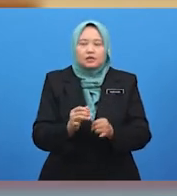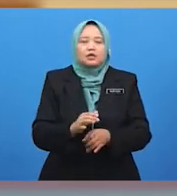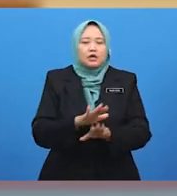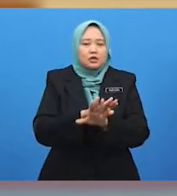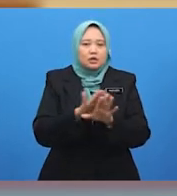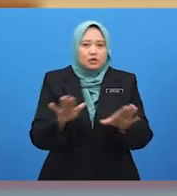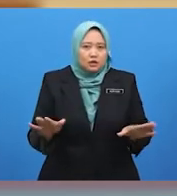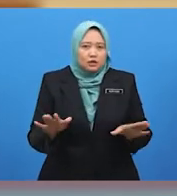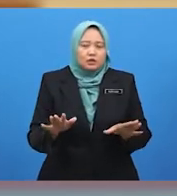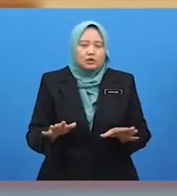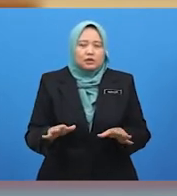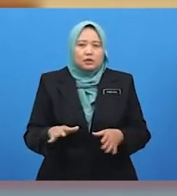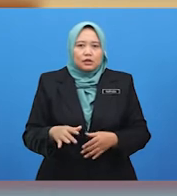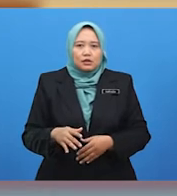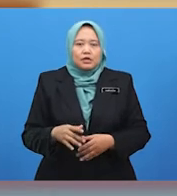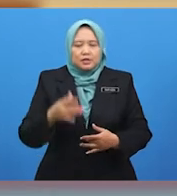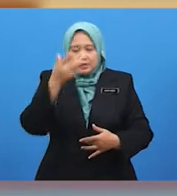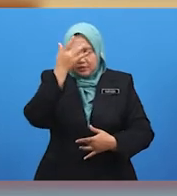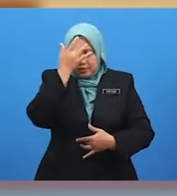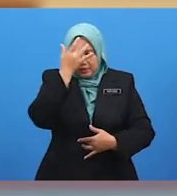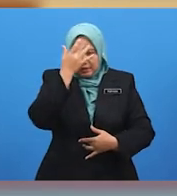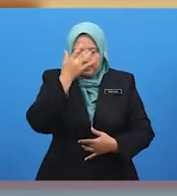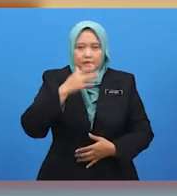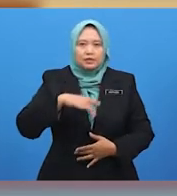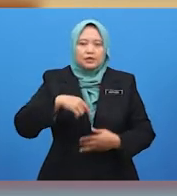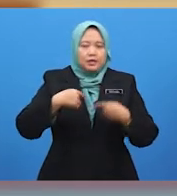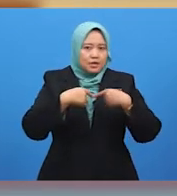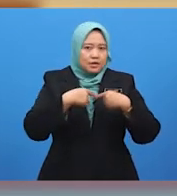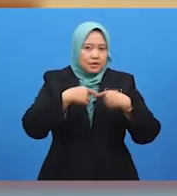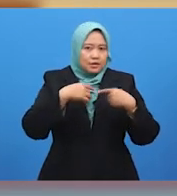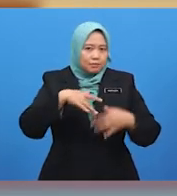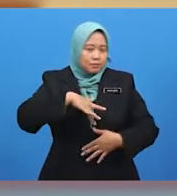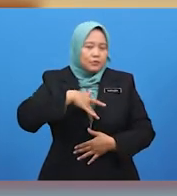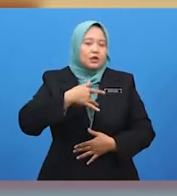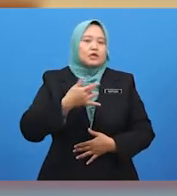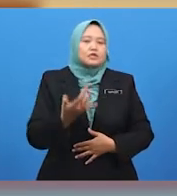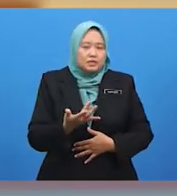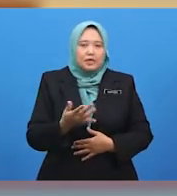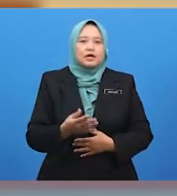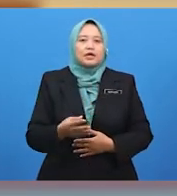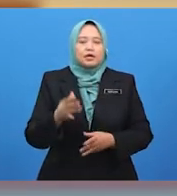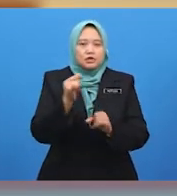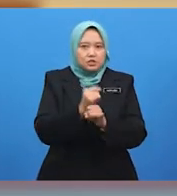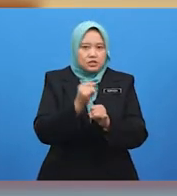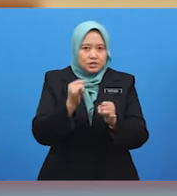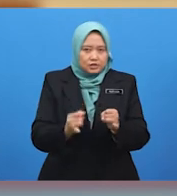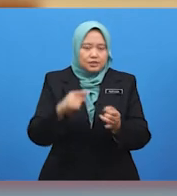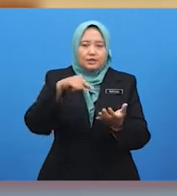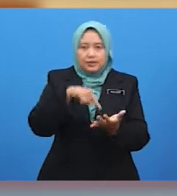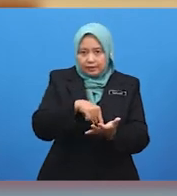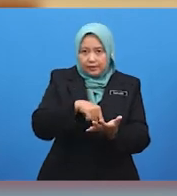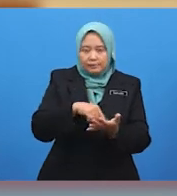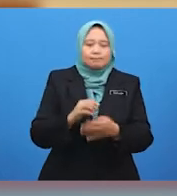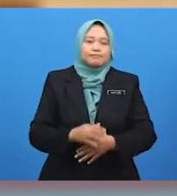fikir benda yang sama seperti Kumki. Tak apa, kita akan lihat tindakan-tindakan berani terhadap jiran